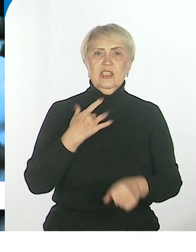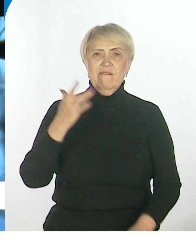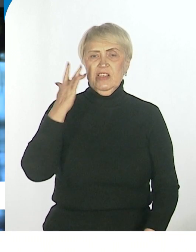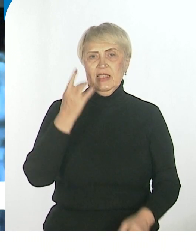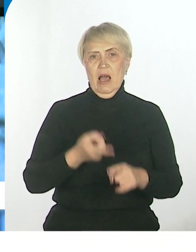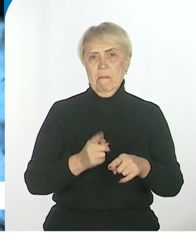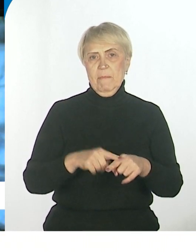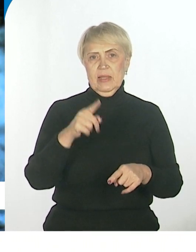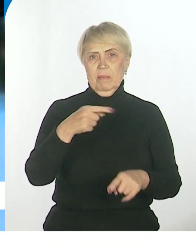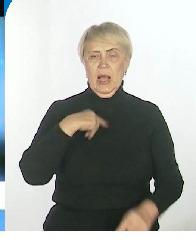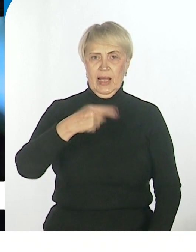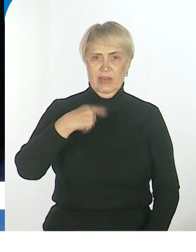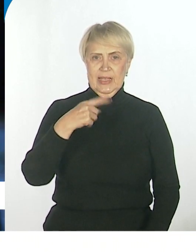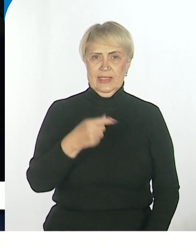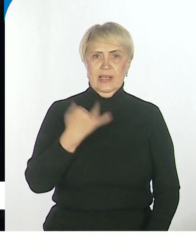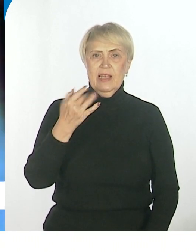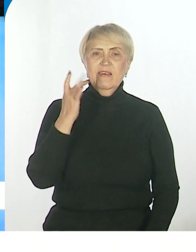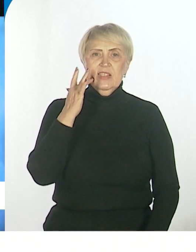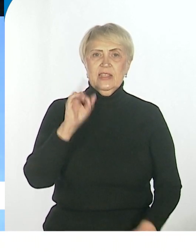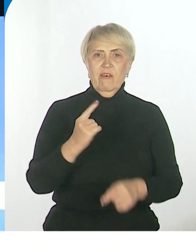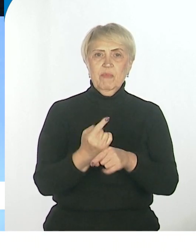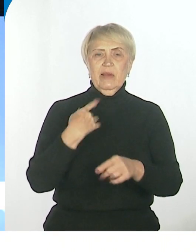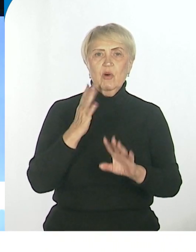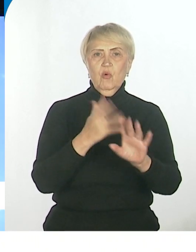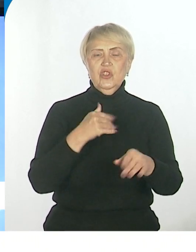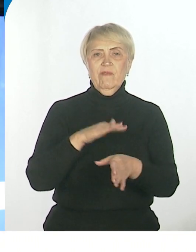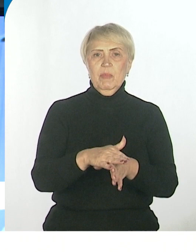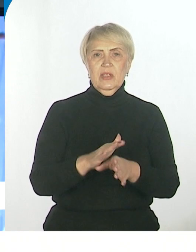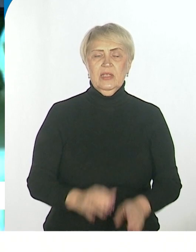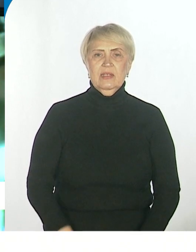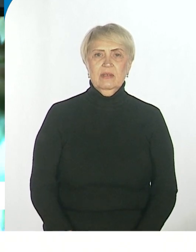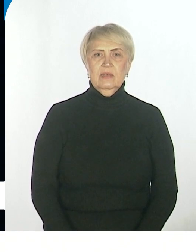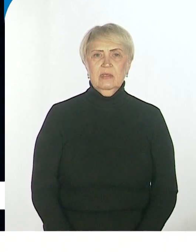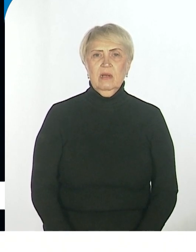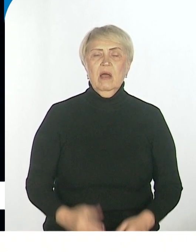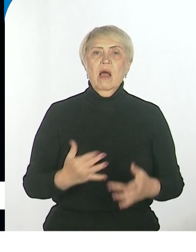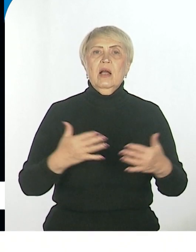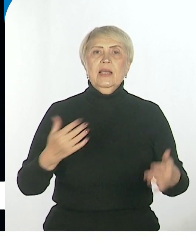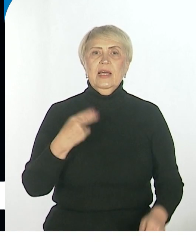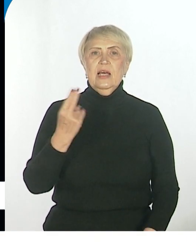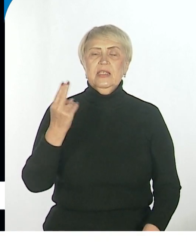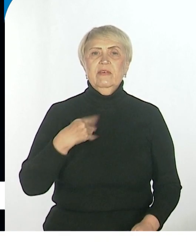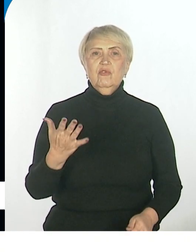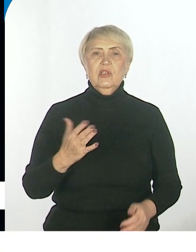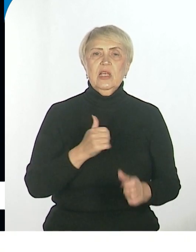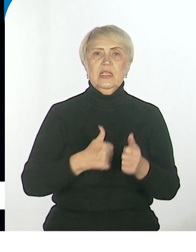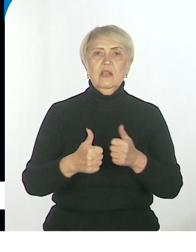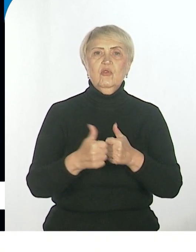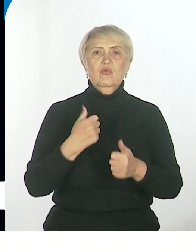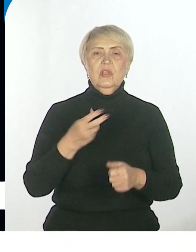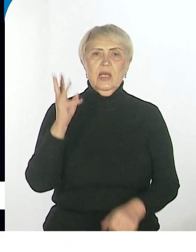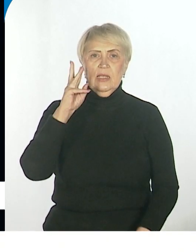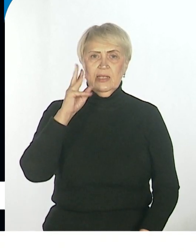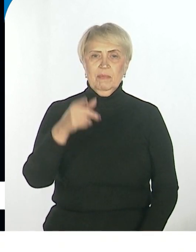говорится, и всегда она в первоочередную выполняется. От каких все-таки цифр стартует зарплата военного на СВО?